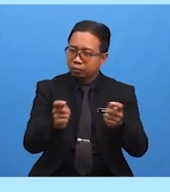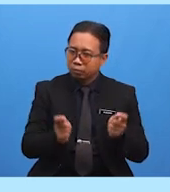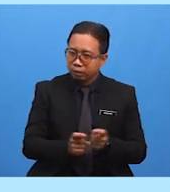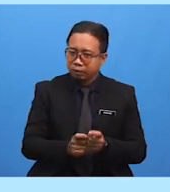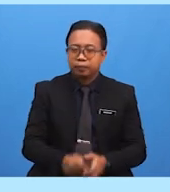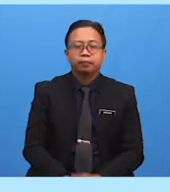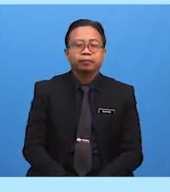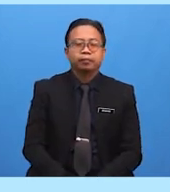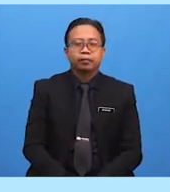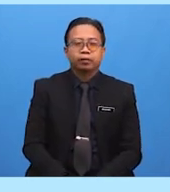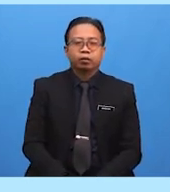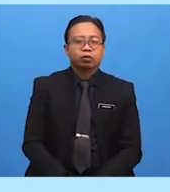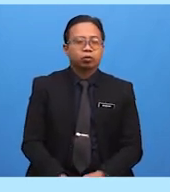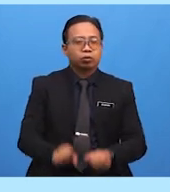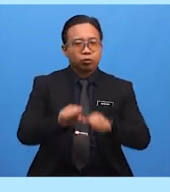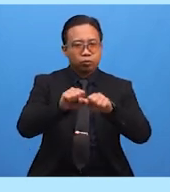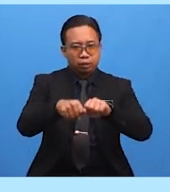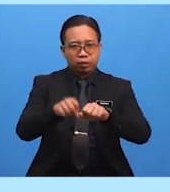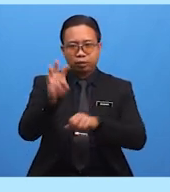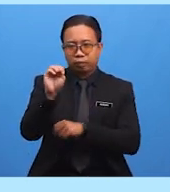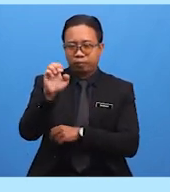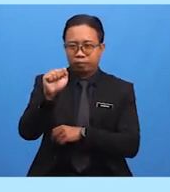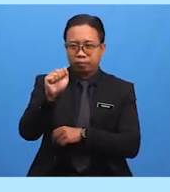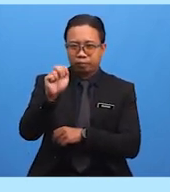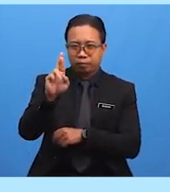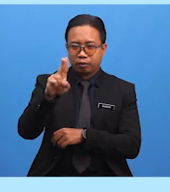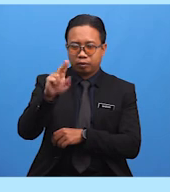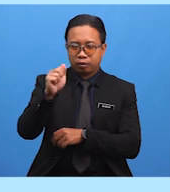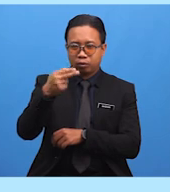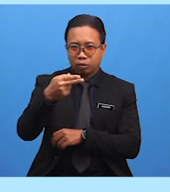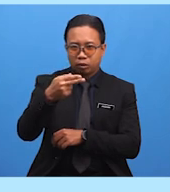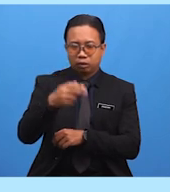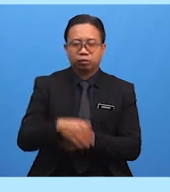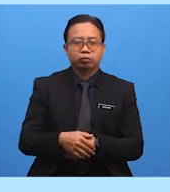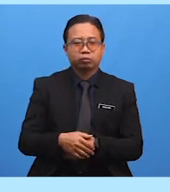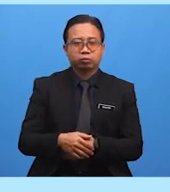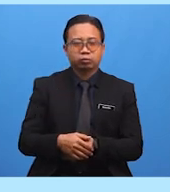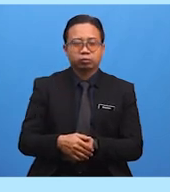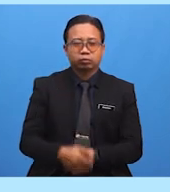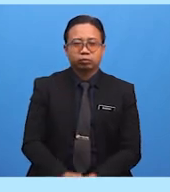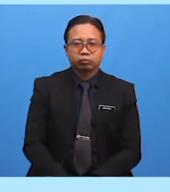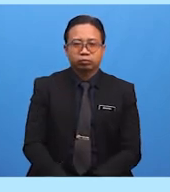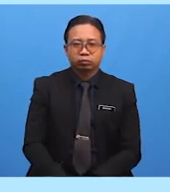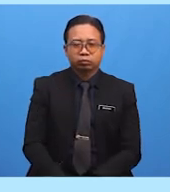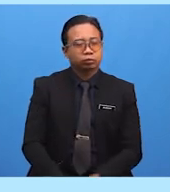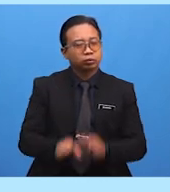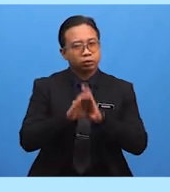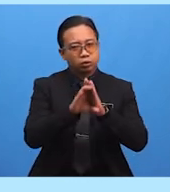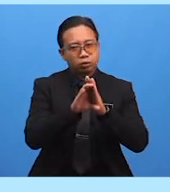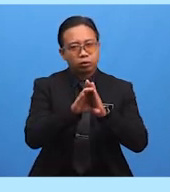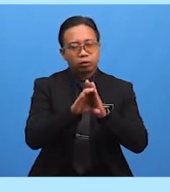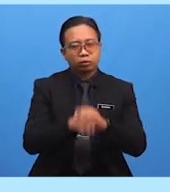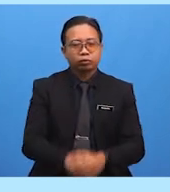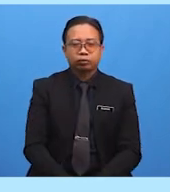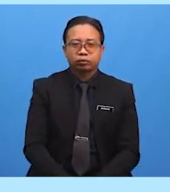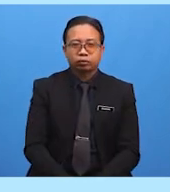Supaya Maruah sentiasa Terpelihara Contohnya